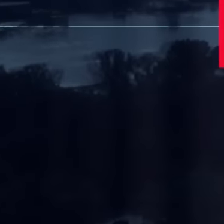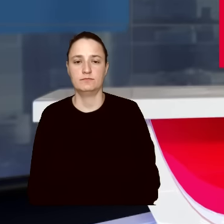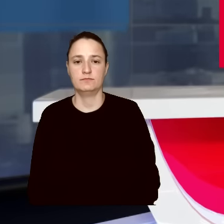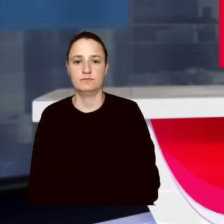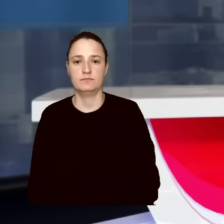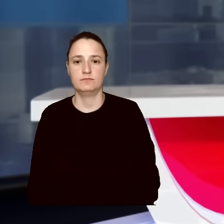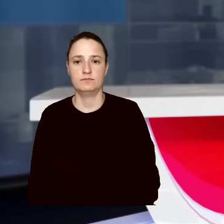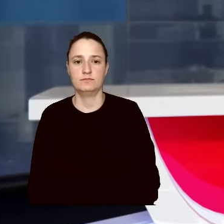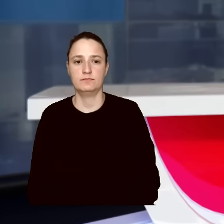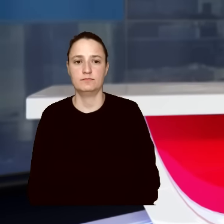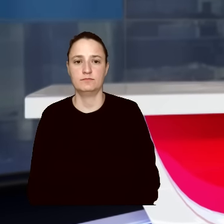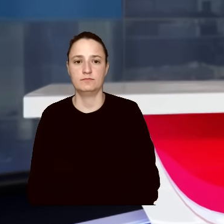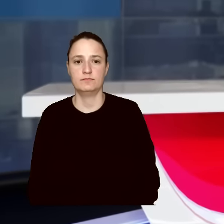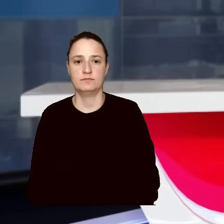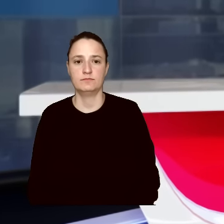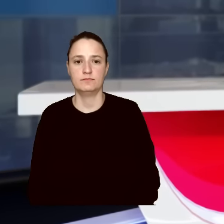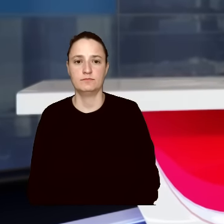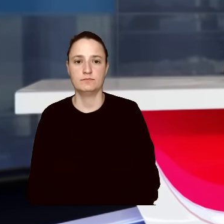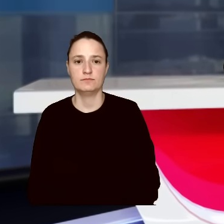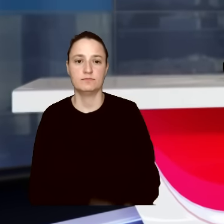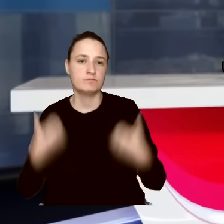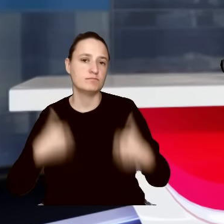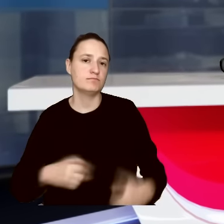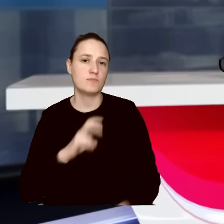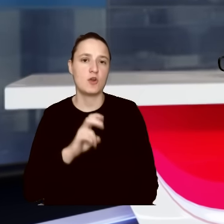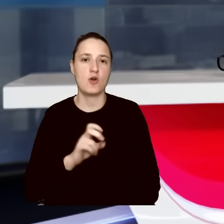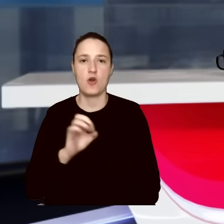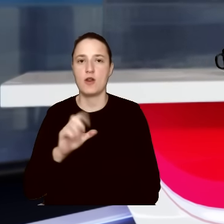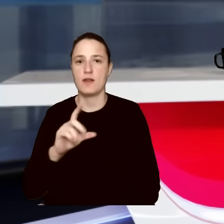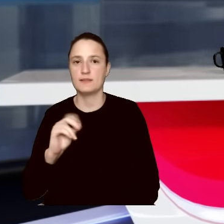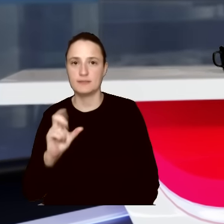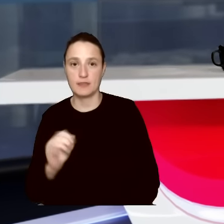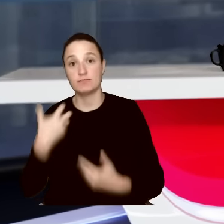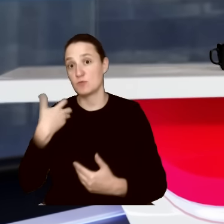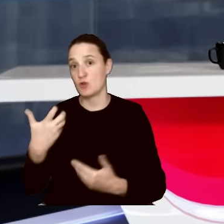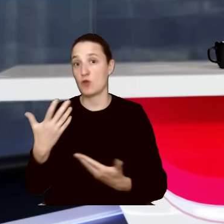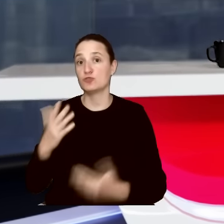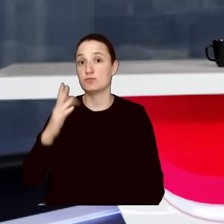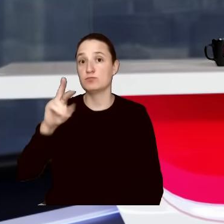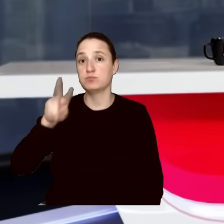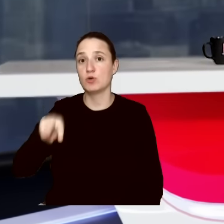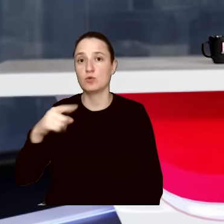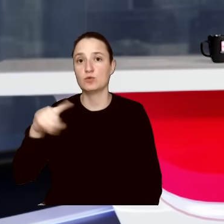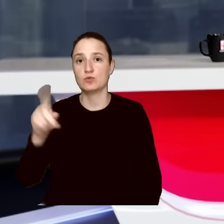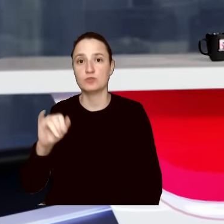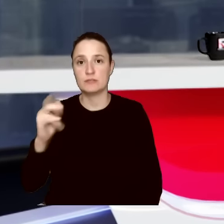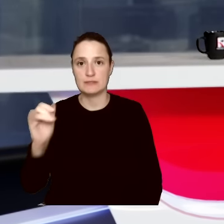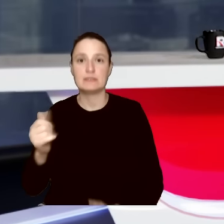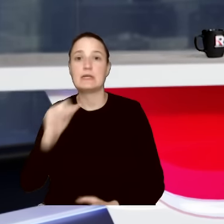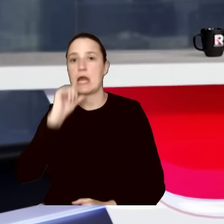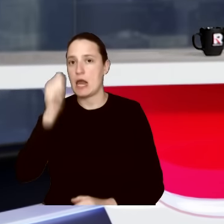Muzyka Danuta Cholecka, witam Państwa i zapowiadany gość, Joachim Brudziński, europoseł Prawa i Sprawiedliwości i kandydat